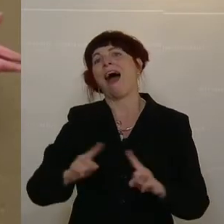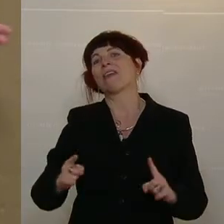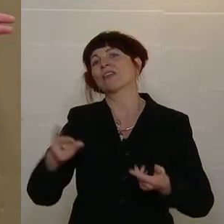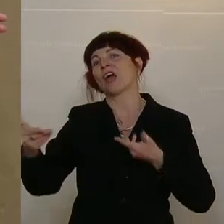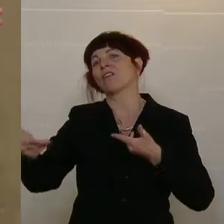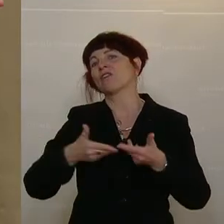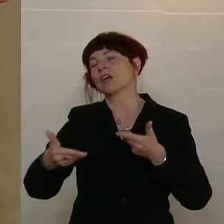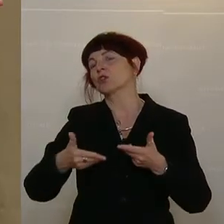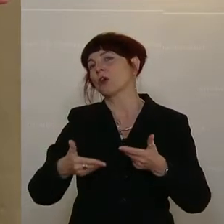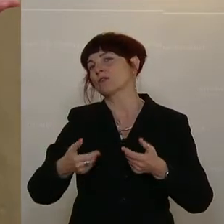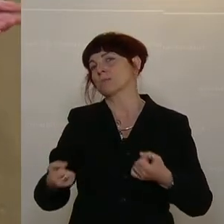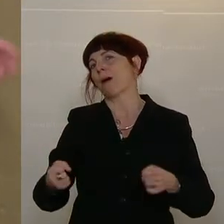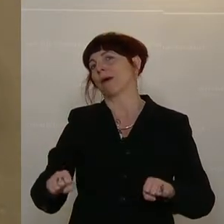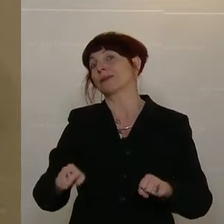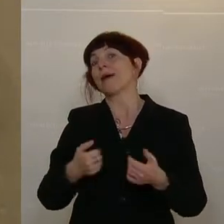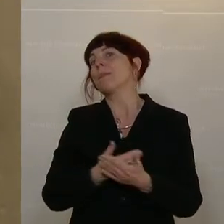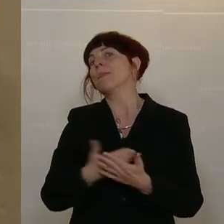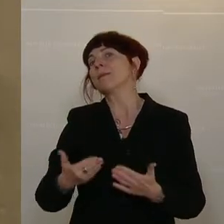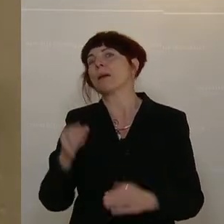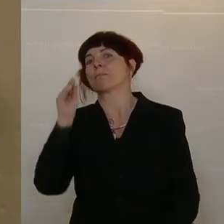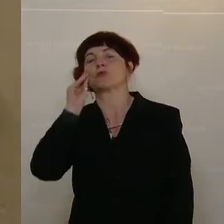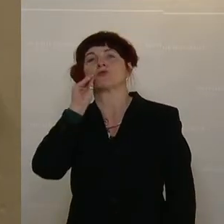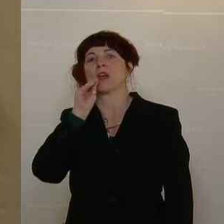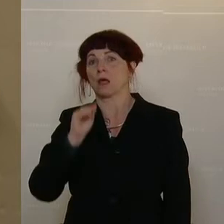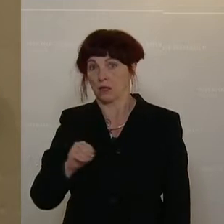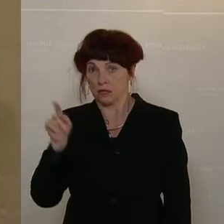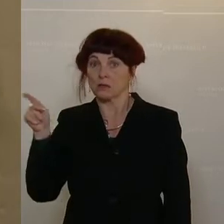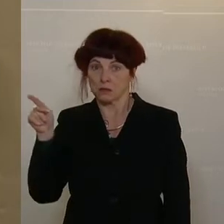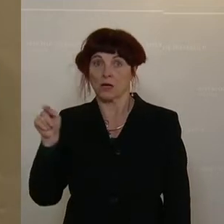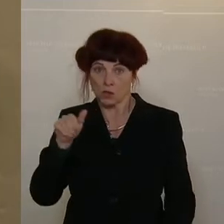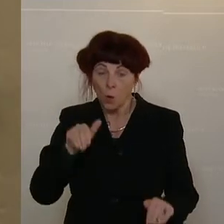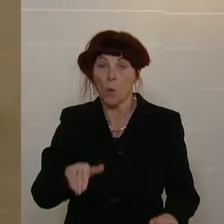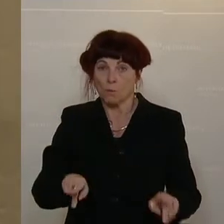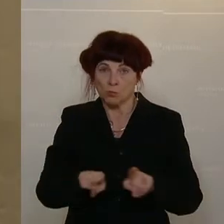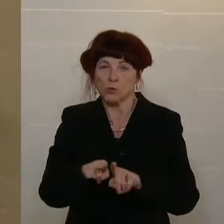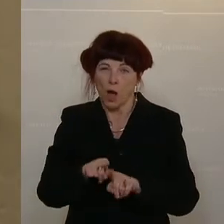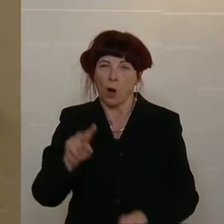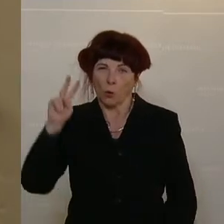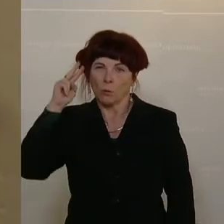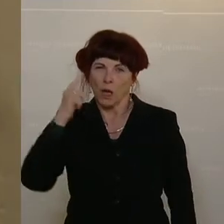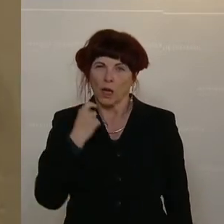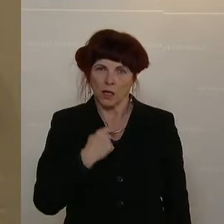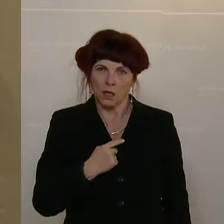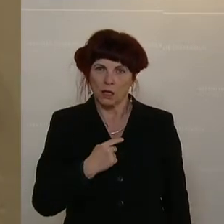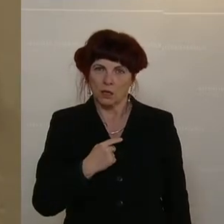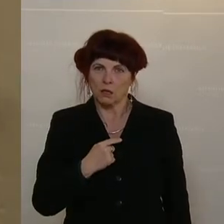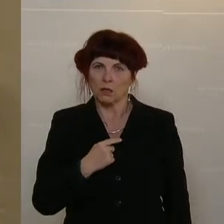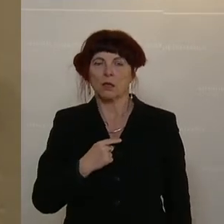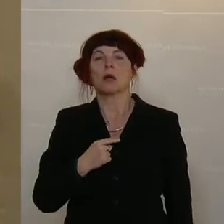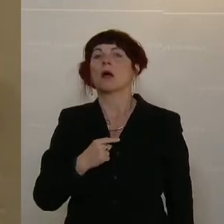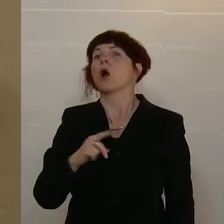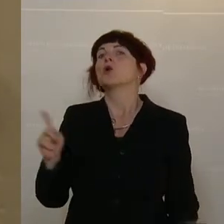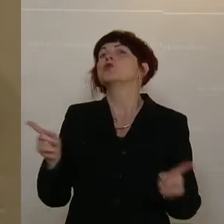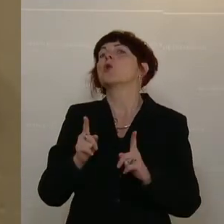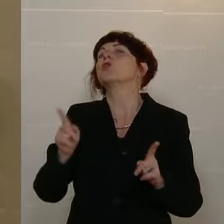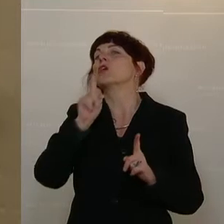jeder relativ ruhig verhalten zu dem Punkt. Vielleicht sollte man das auch in dem Punkt einmal erwähnen, dass man nicht immer nur dann